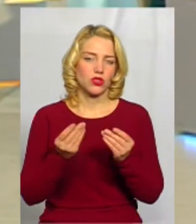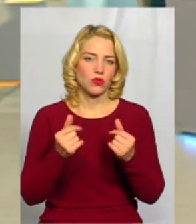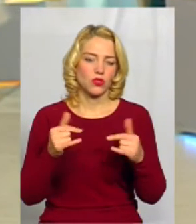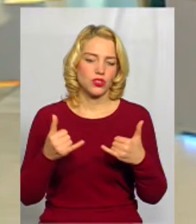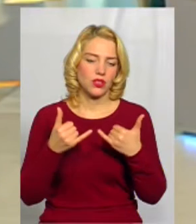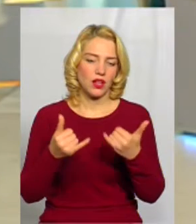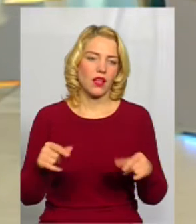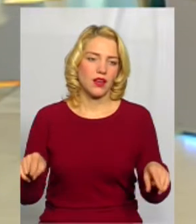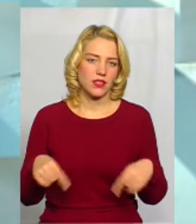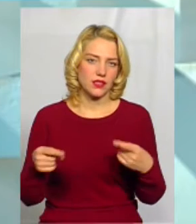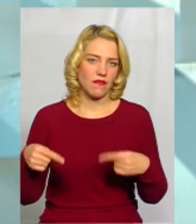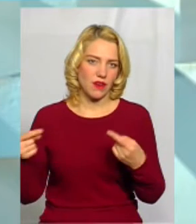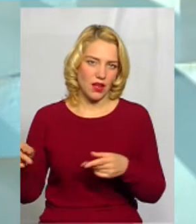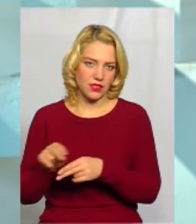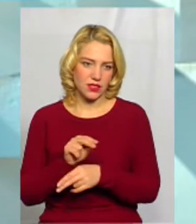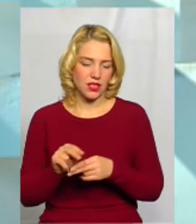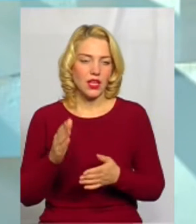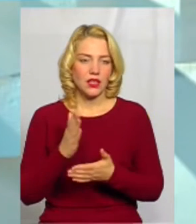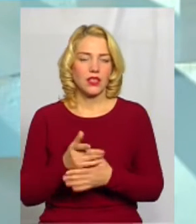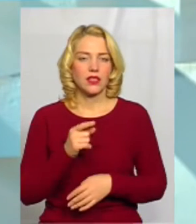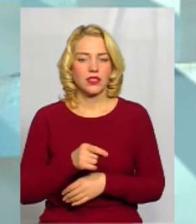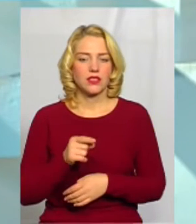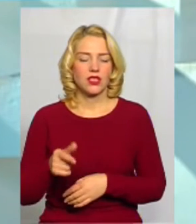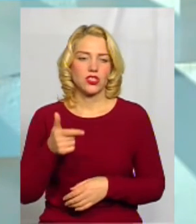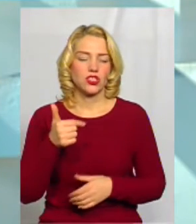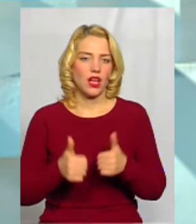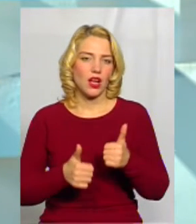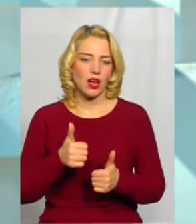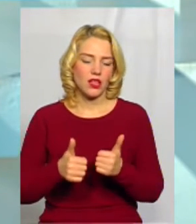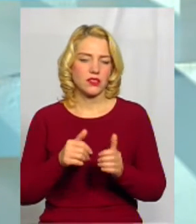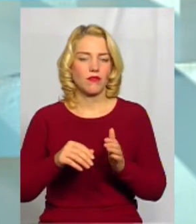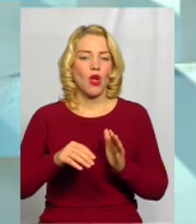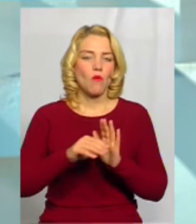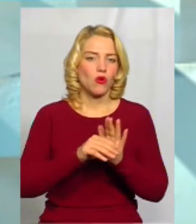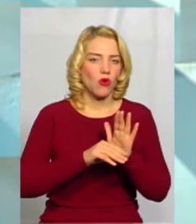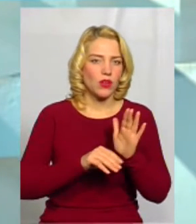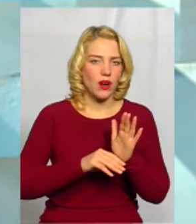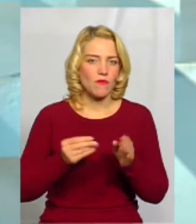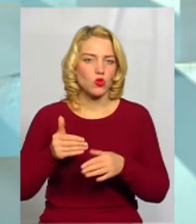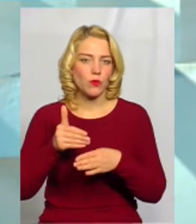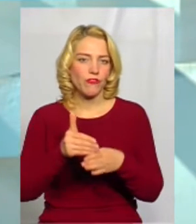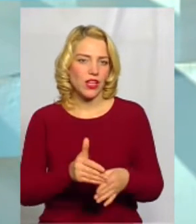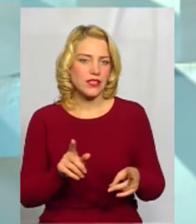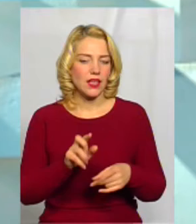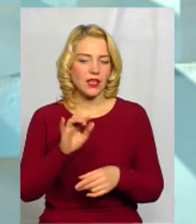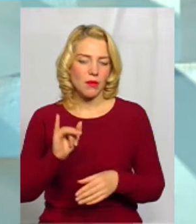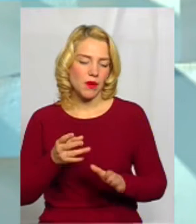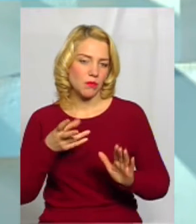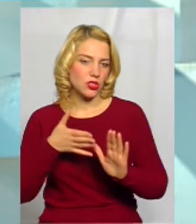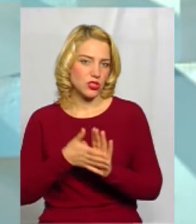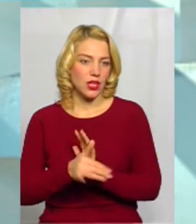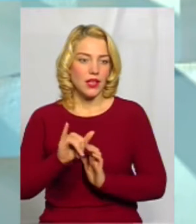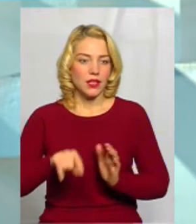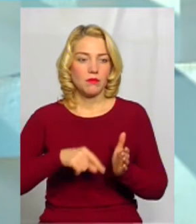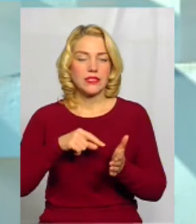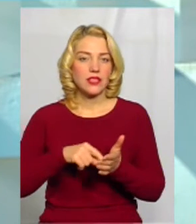реставрацію. Розуміло, є тисячу грантів, тисячу програм, субвенцій, які піши, і це дійсно містечко